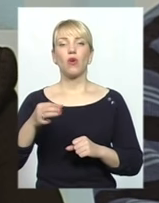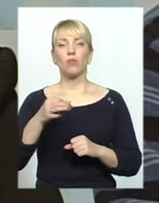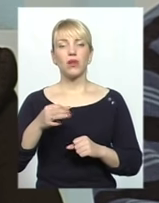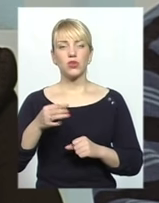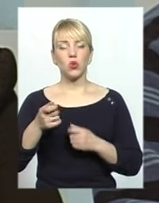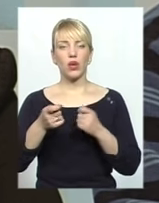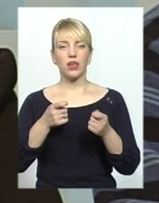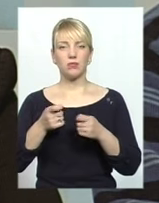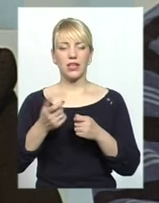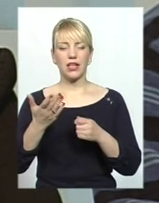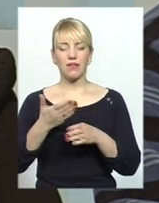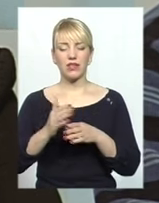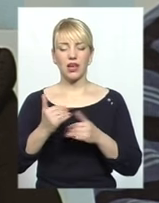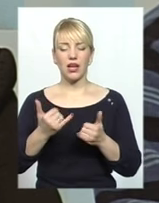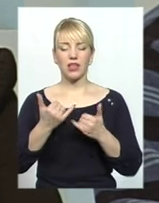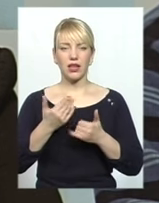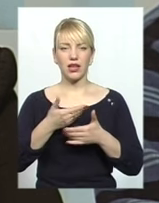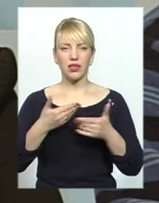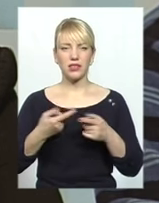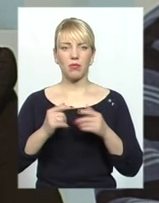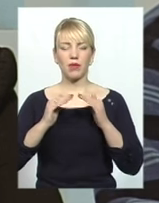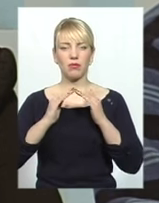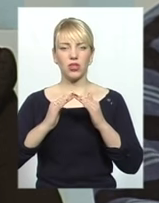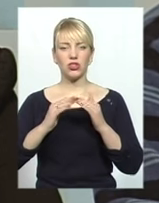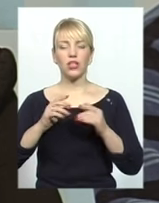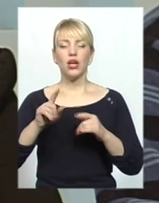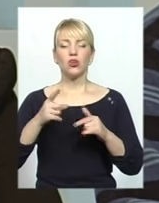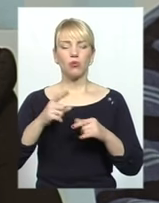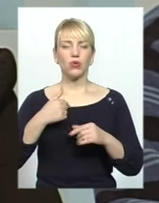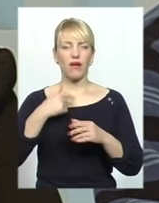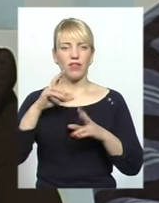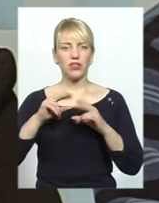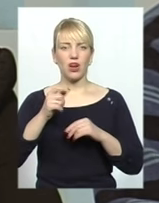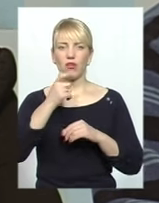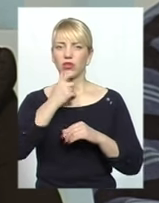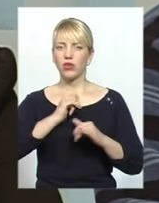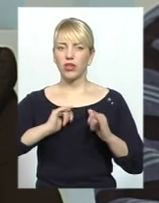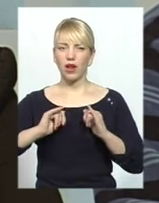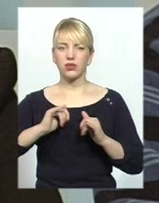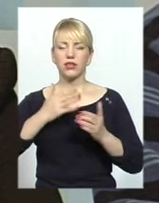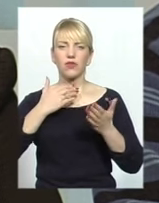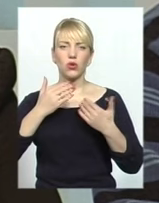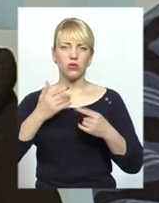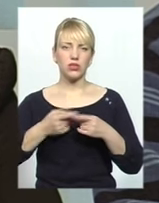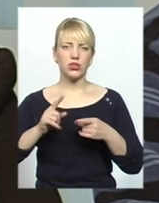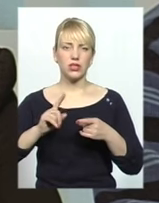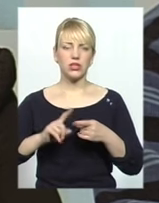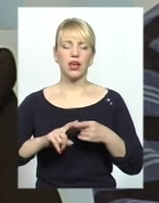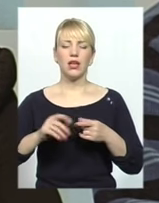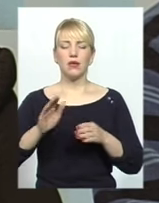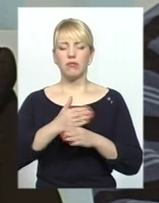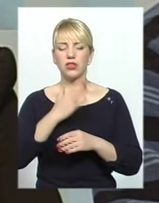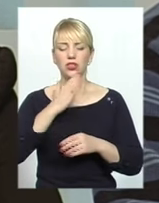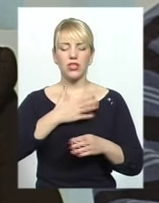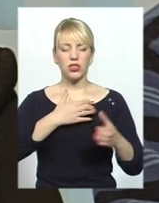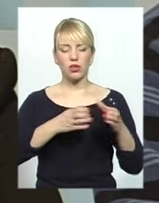допомагає нам в цьому. Тому я думаю, що толерантні відносини між нашими громадами можуть бути показовими для того, щоб відноситись